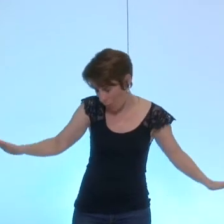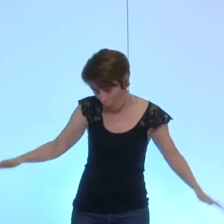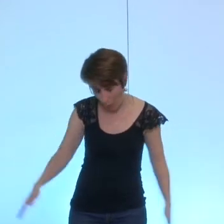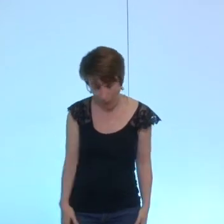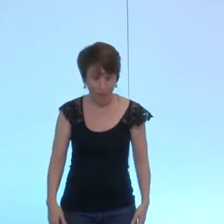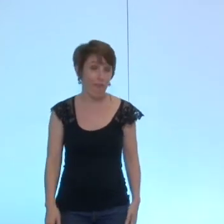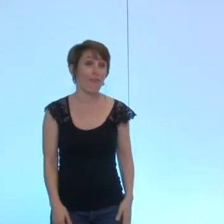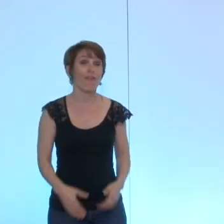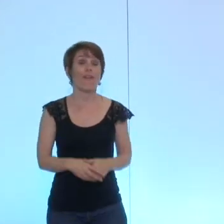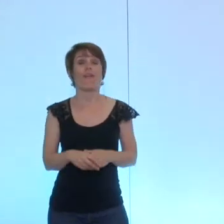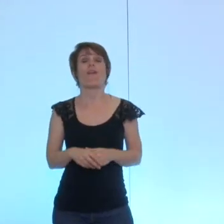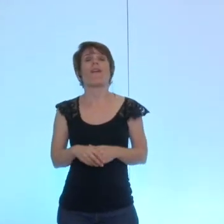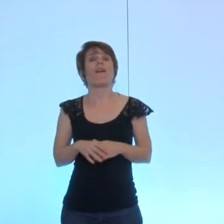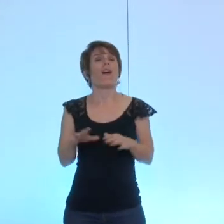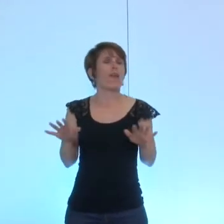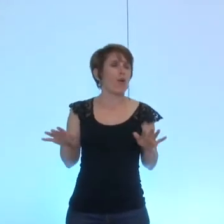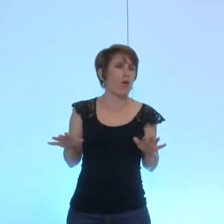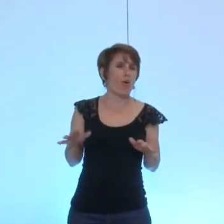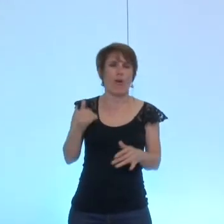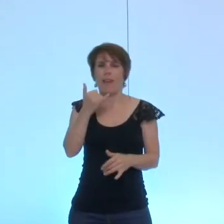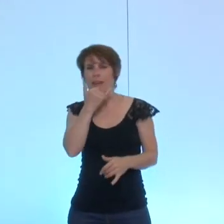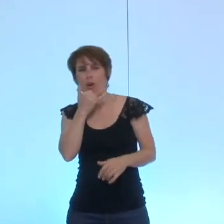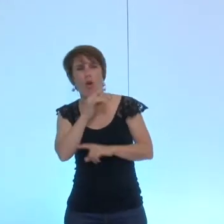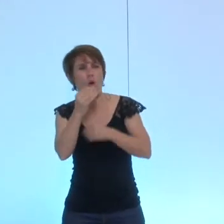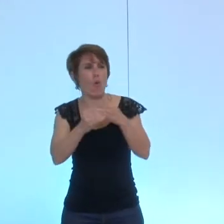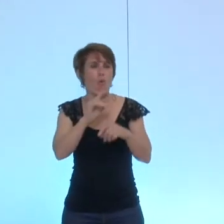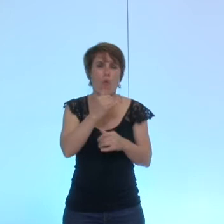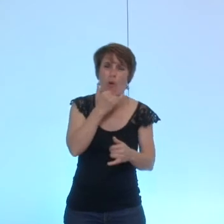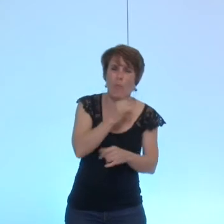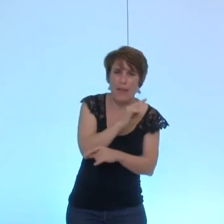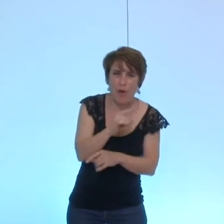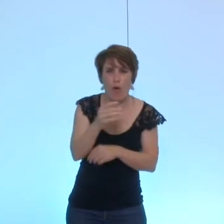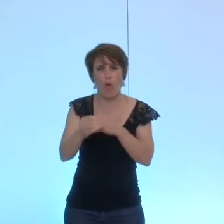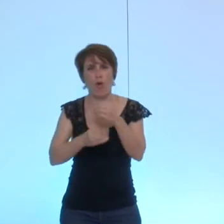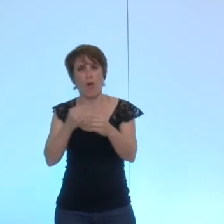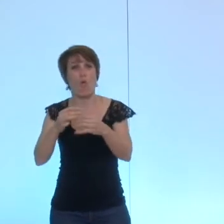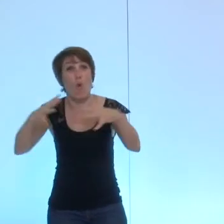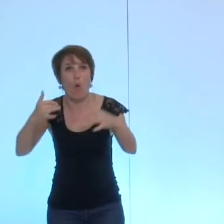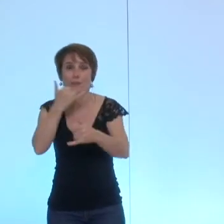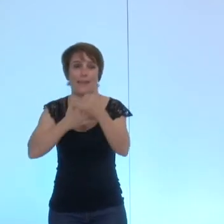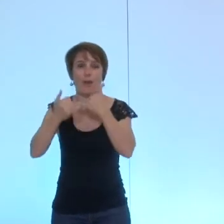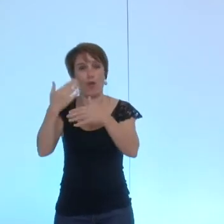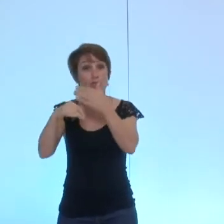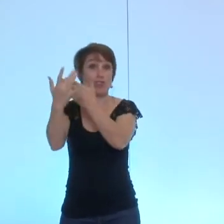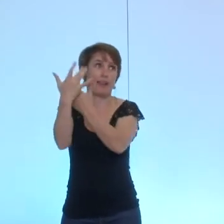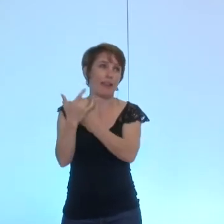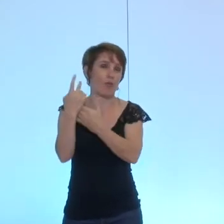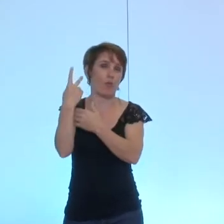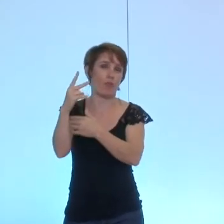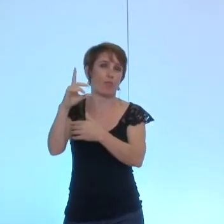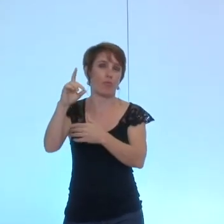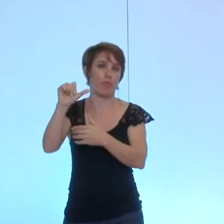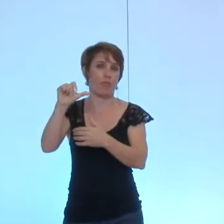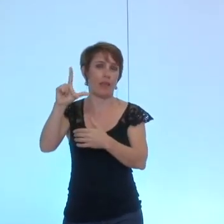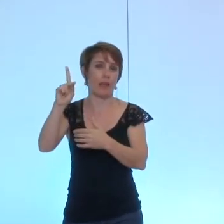la nature de l'erreur de la pas d'erreur de l'erreur plus ou moins énorme des différents courriers je ne m'étendrai